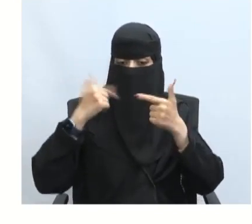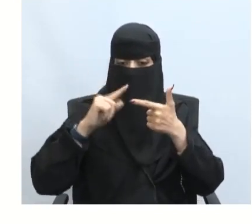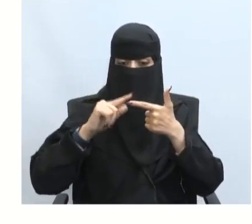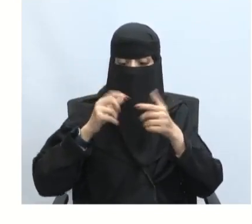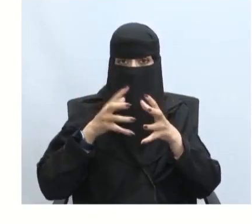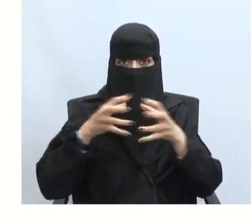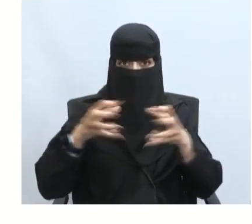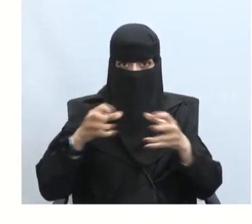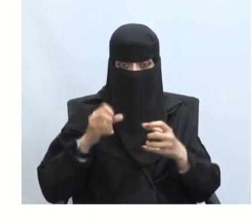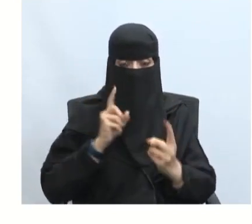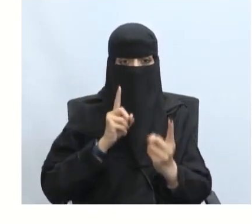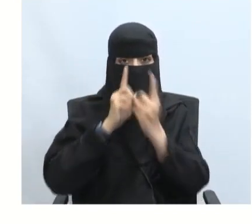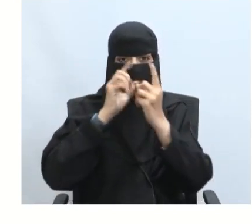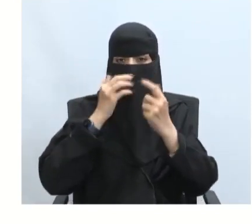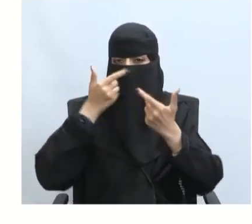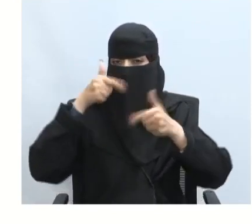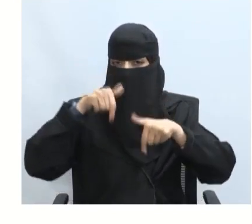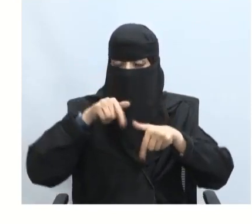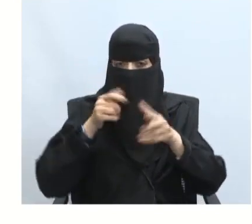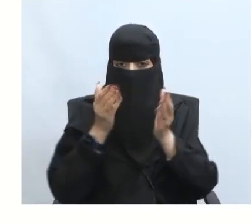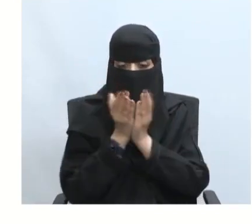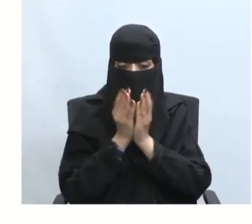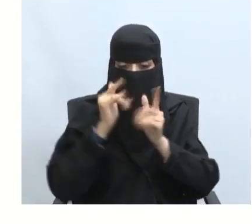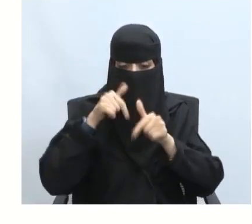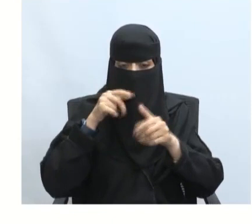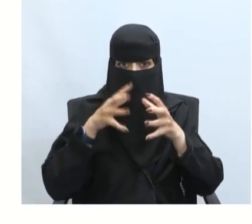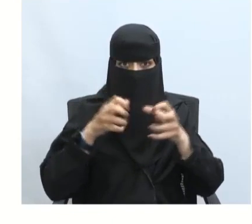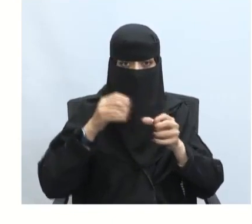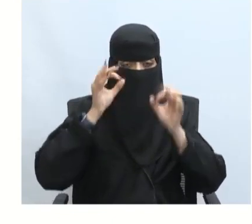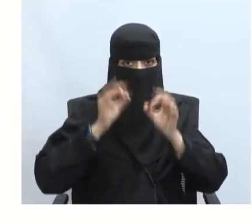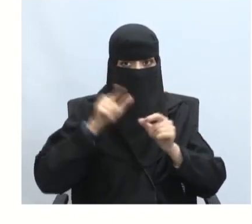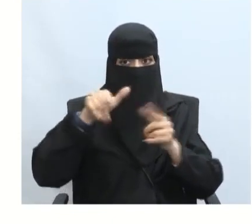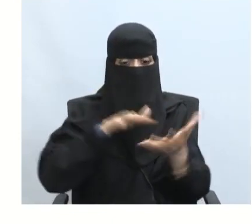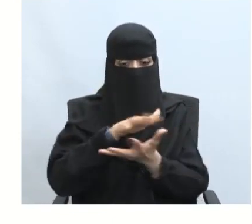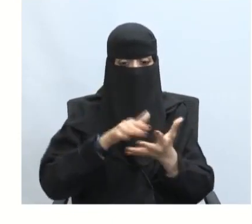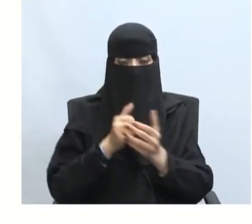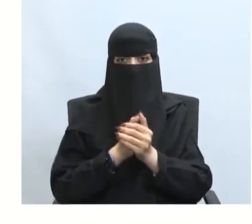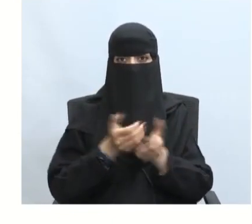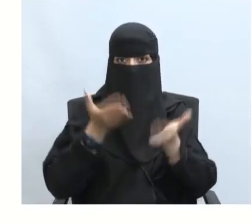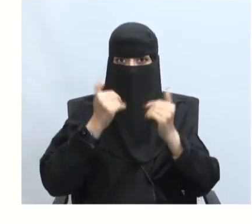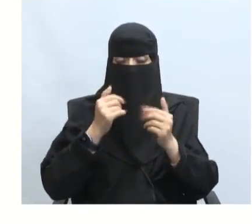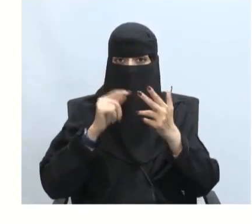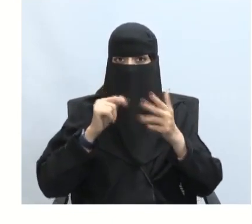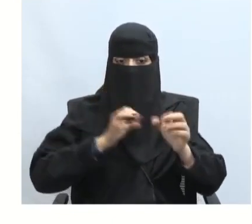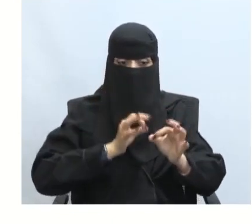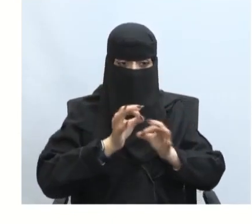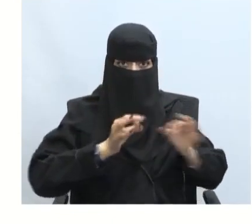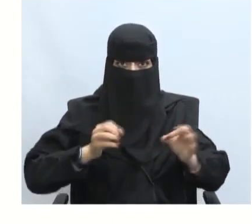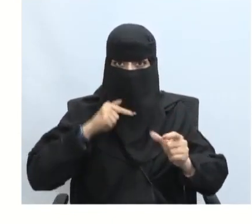تحليل الموقف والدراسات التحليلية للأزمة ثالثا